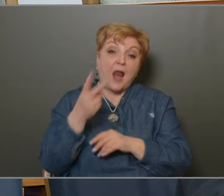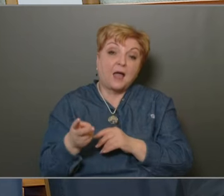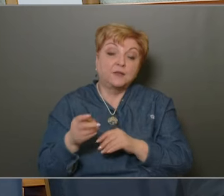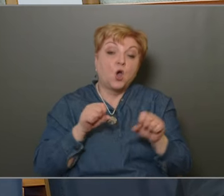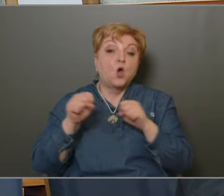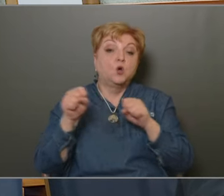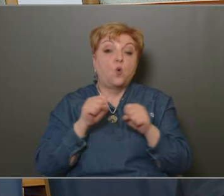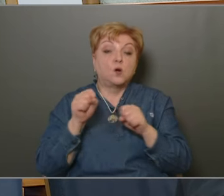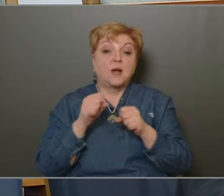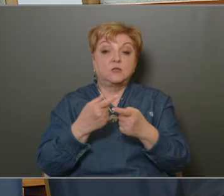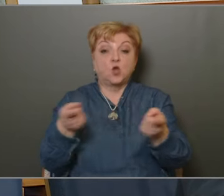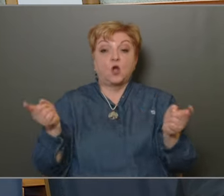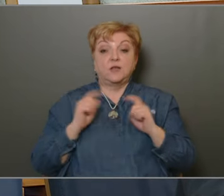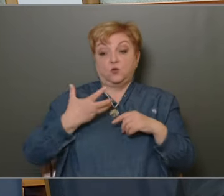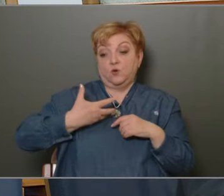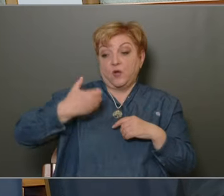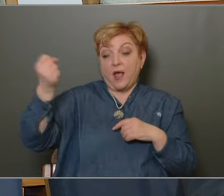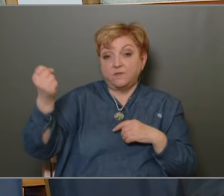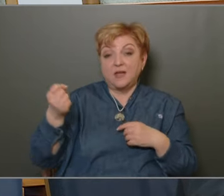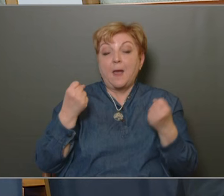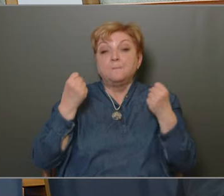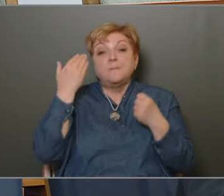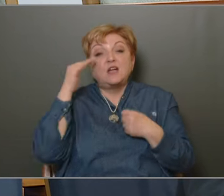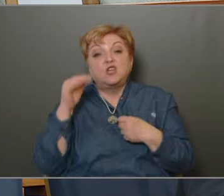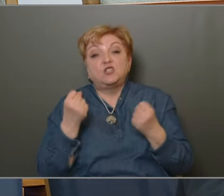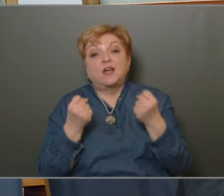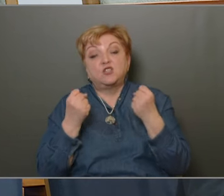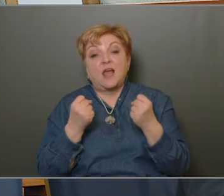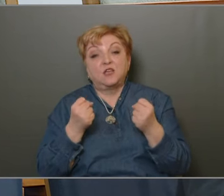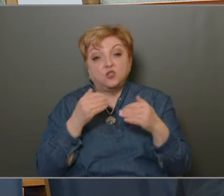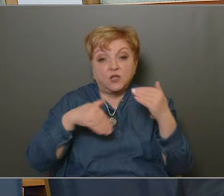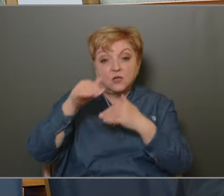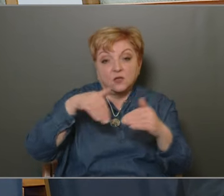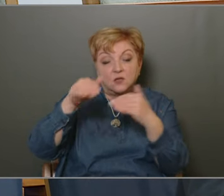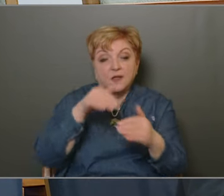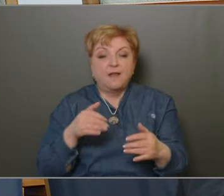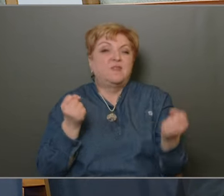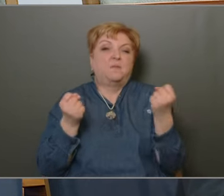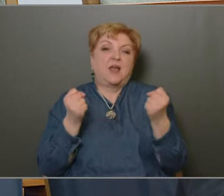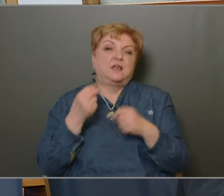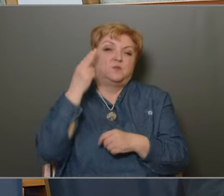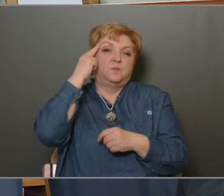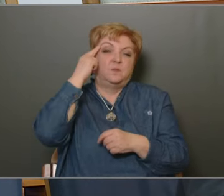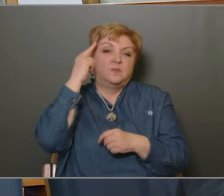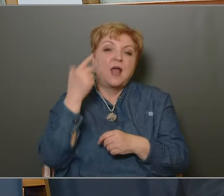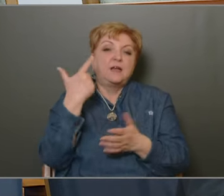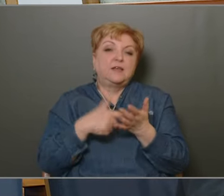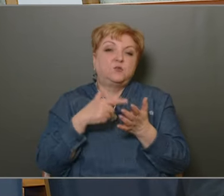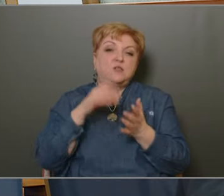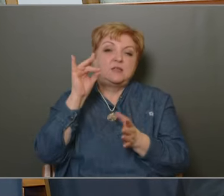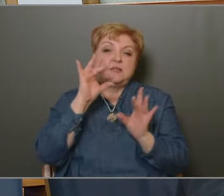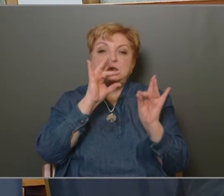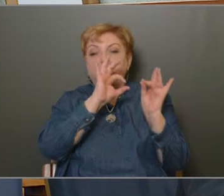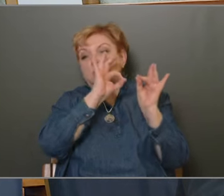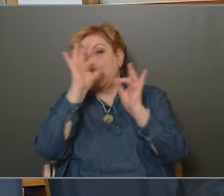hogy közben a kormányzat hatáskörök elvonásával mesterséges nehézségeket is gördít a megoldásuk elé. Nem nehéz ebben felismerni a már 2010